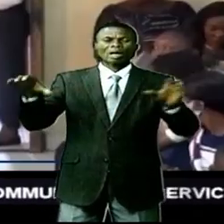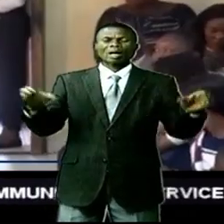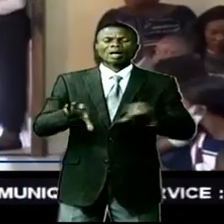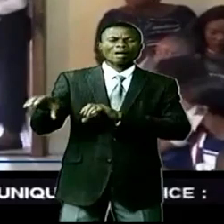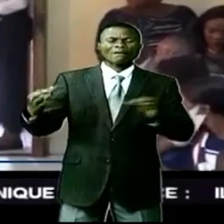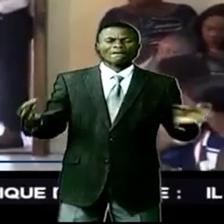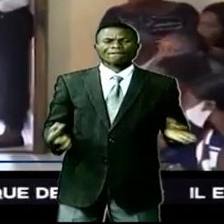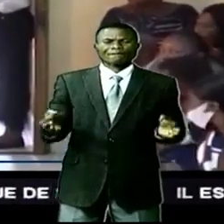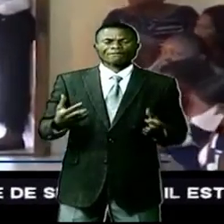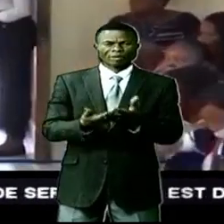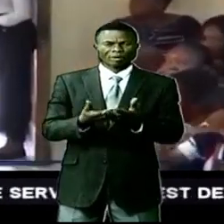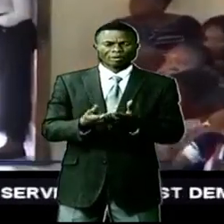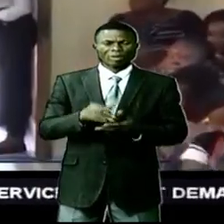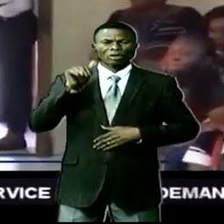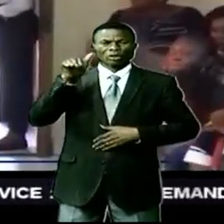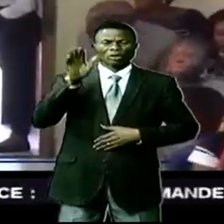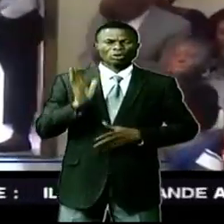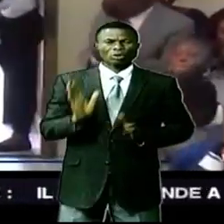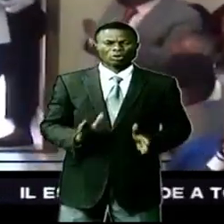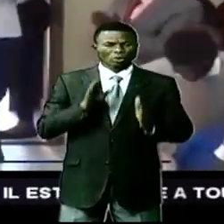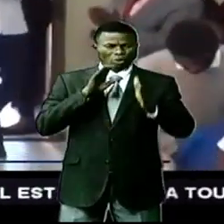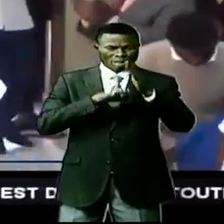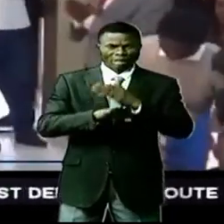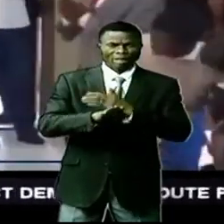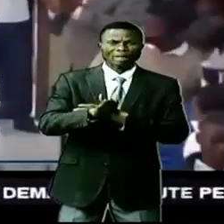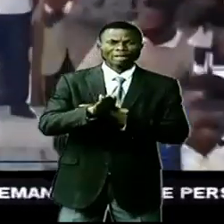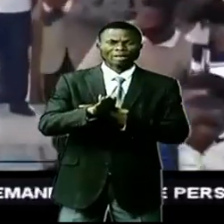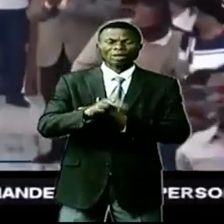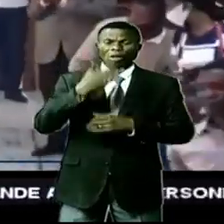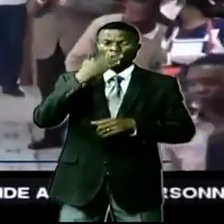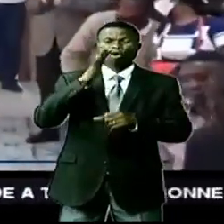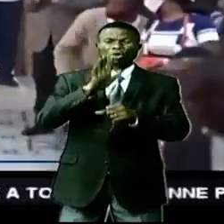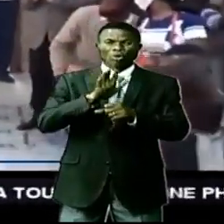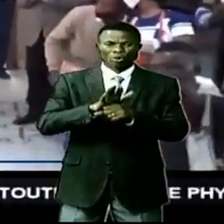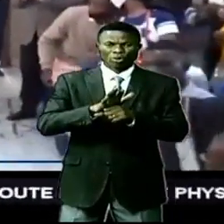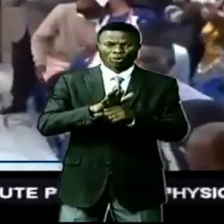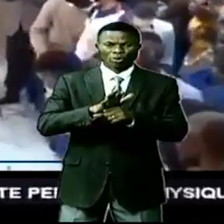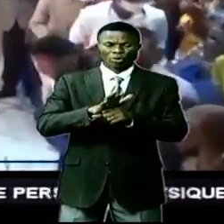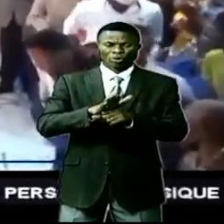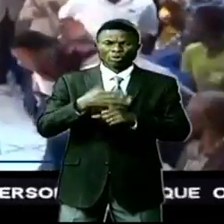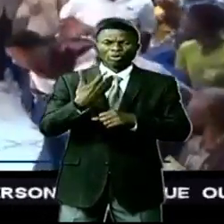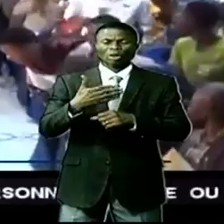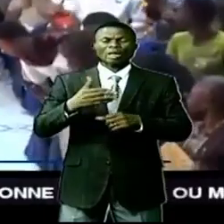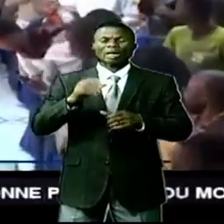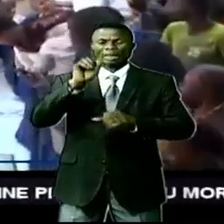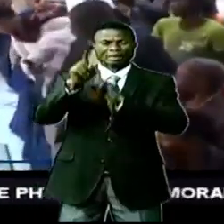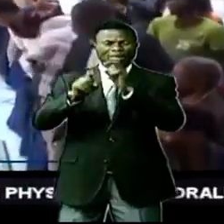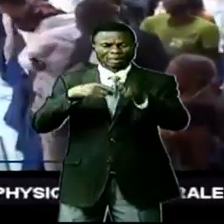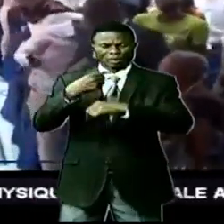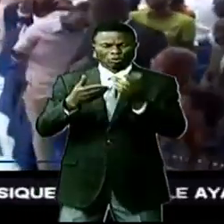L'entrée de l'auteur sans croix ni tunique rassure et des ovations s'en suivent.